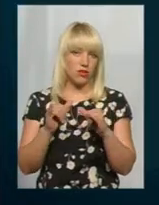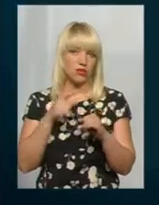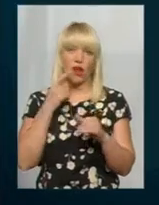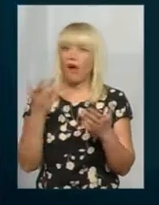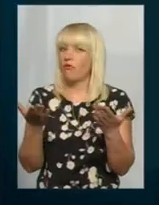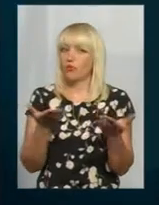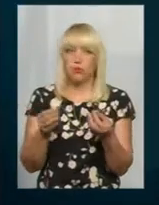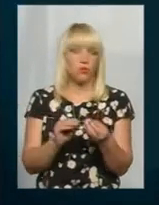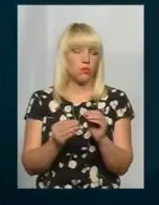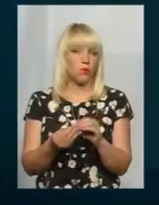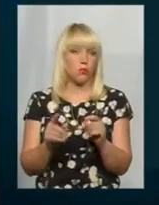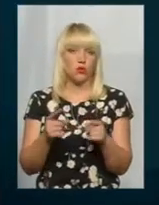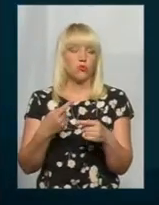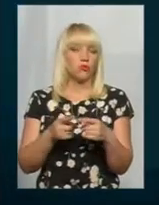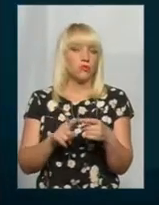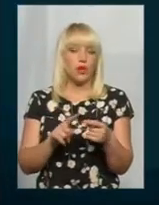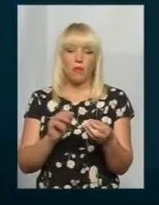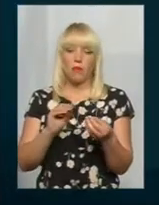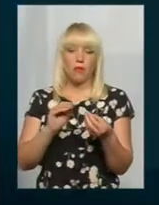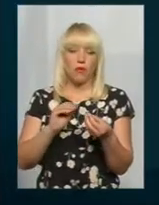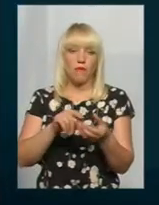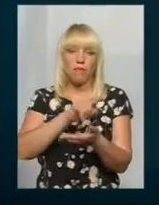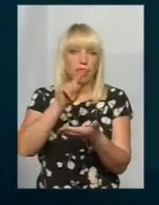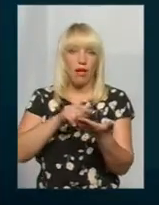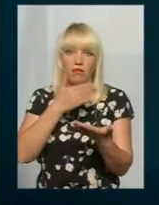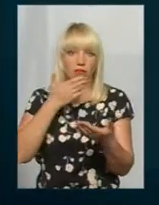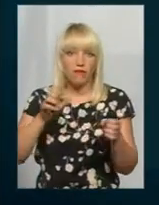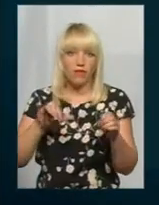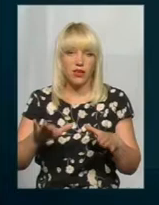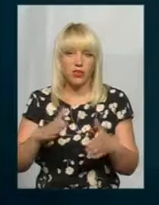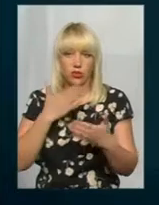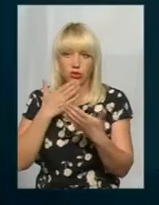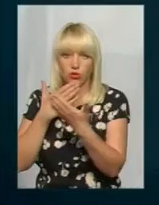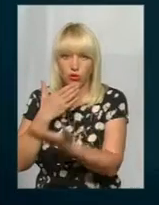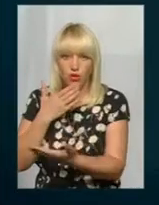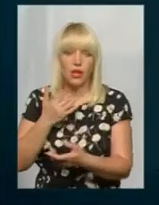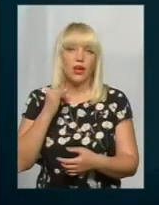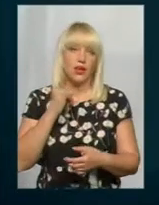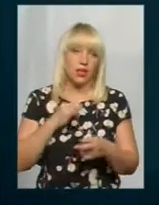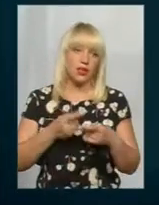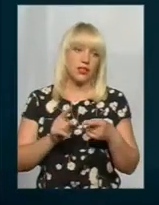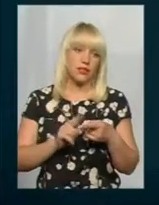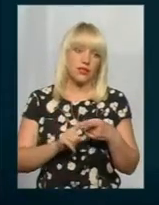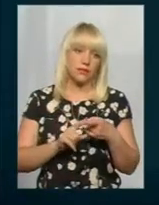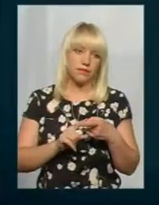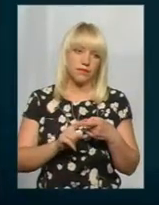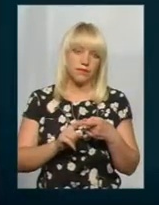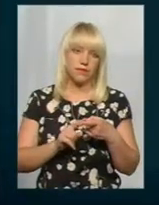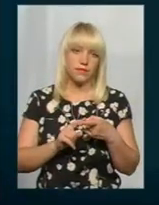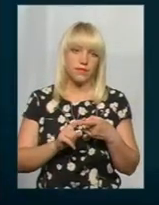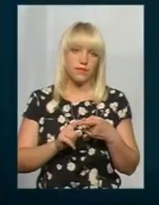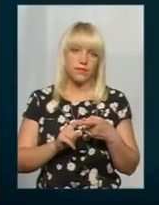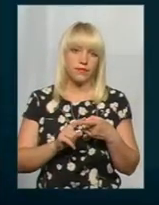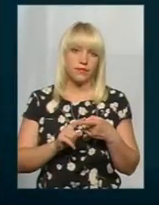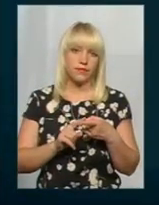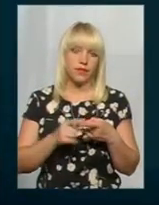це питання не вирішено. Звідчині міські піджити не мають коштів на селочесних ефіцит покомунальних, на селочесних тих, бо тому що